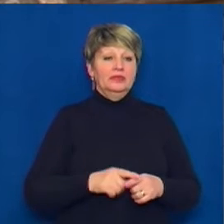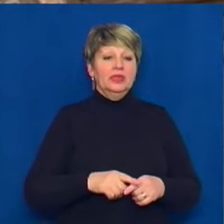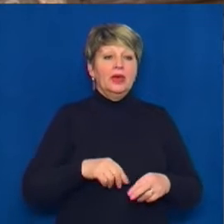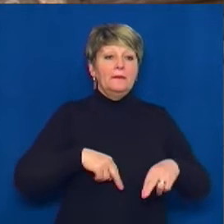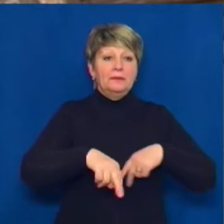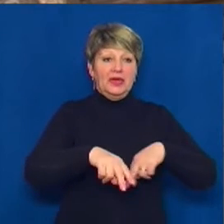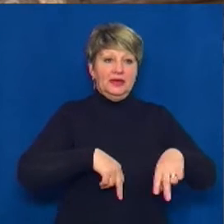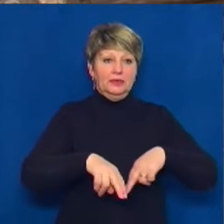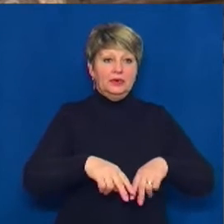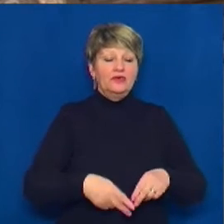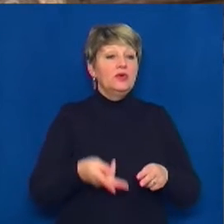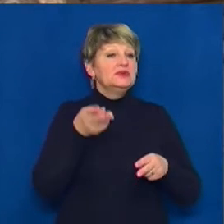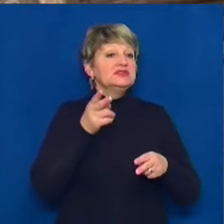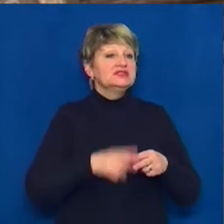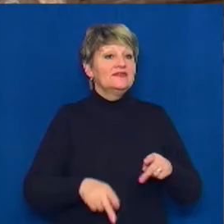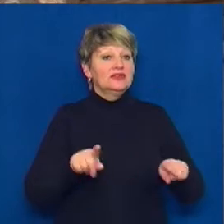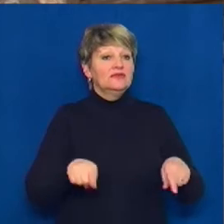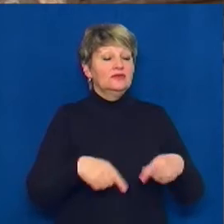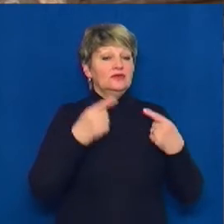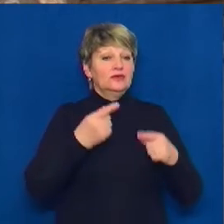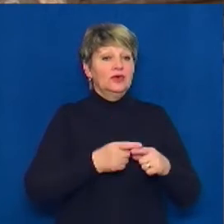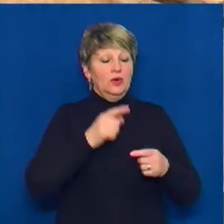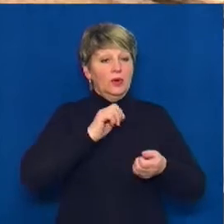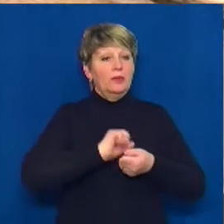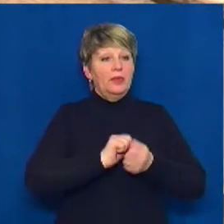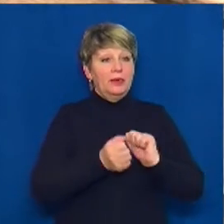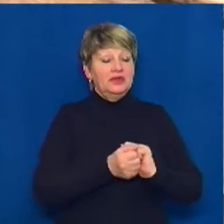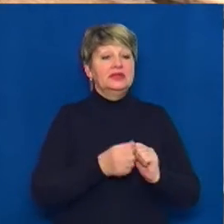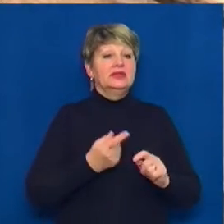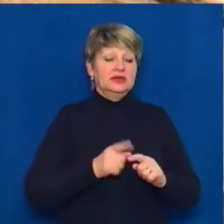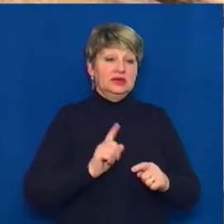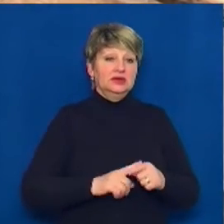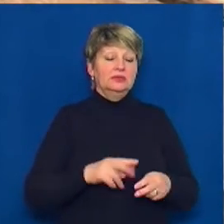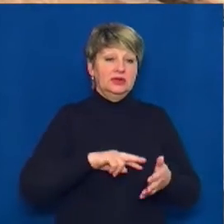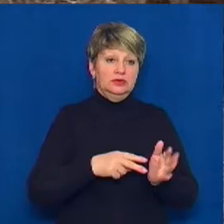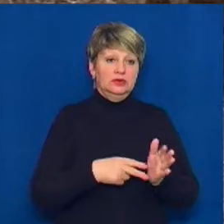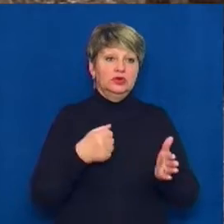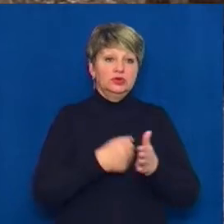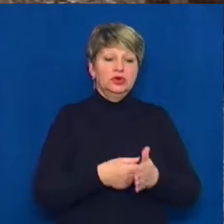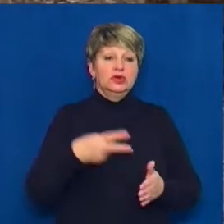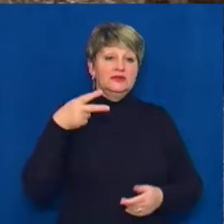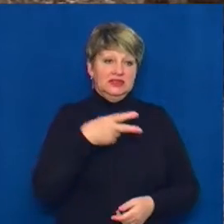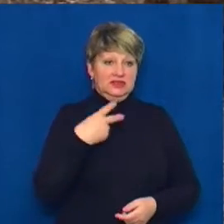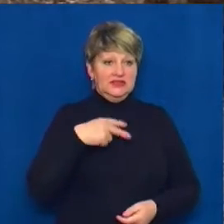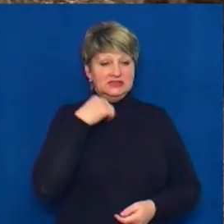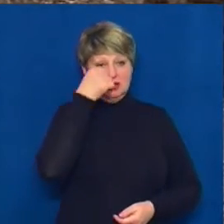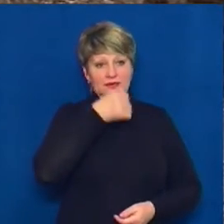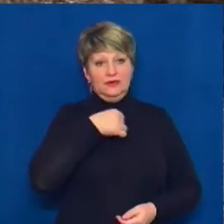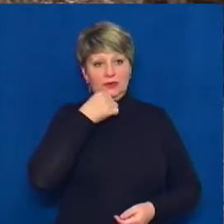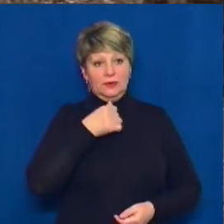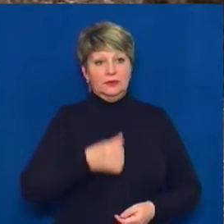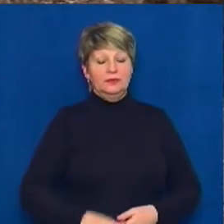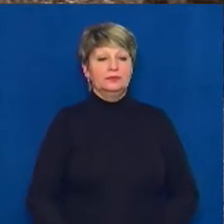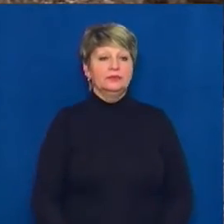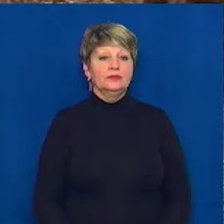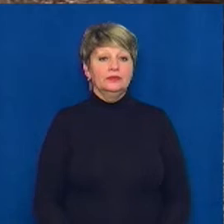Завершити відновлення історичної пам'ятки у лісництві планують до кінця 2020 року. Наталія Кулик, Сергій Єфімов. Новини